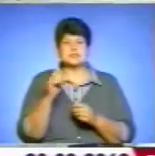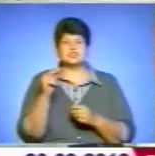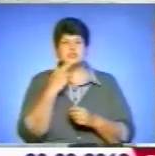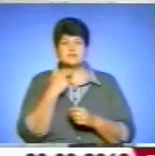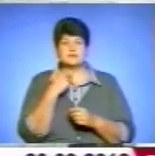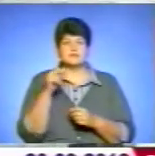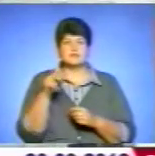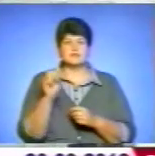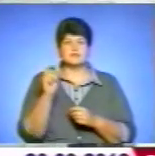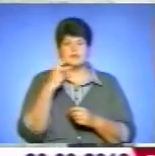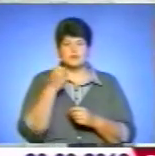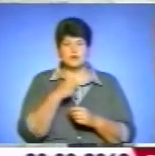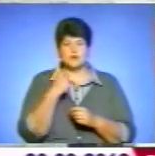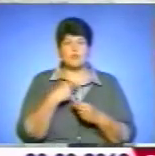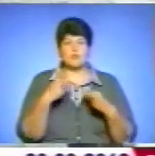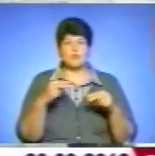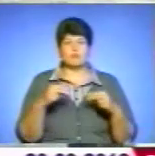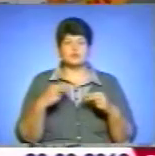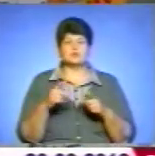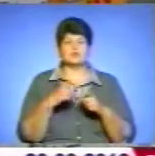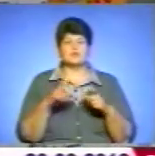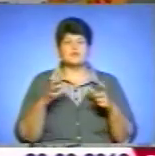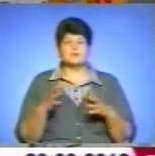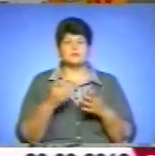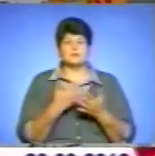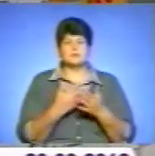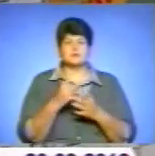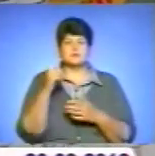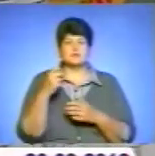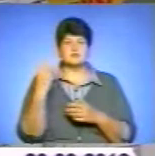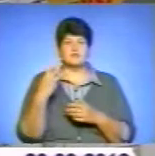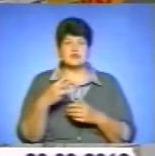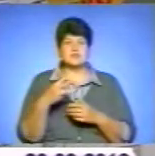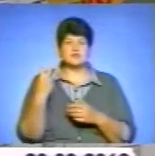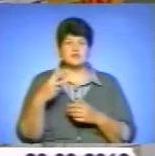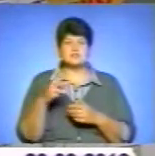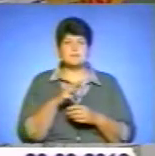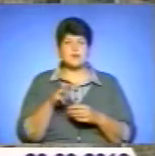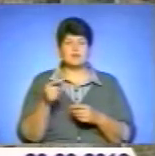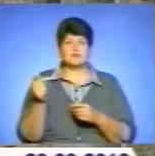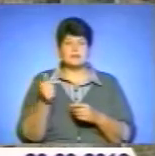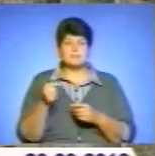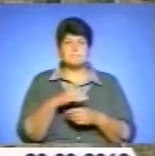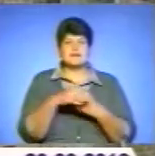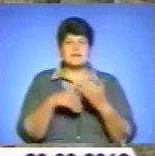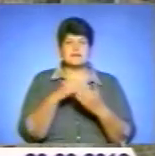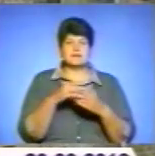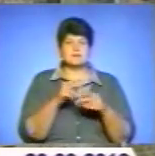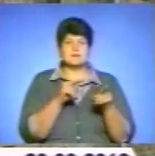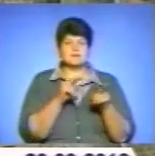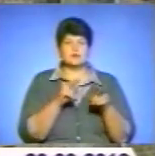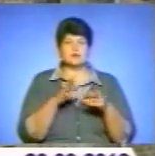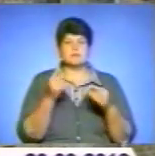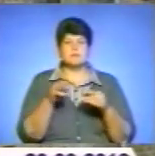року продаж фармацевтичних товарів склав більше 110 мільйонів гривень. Перев'язувальних матеріалів та предметів догляду за хворими